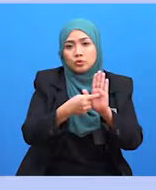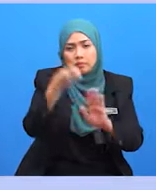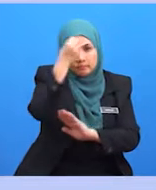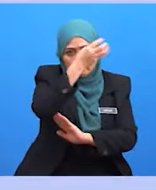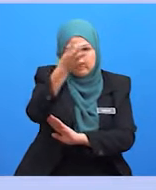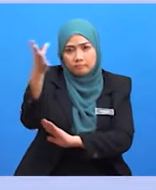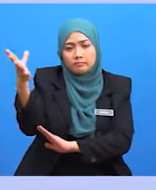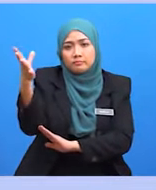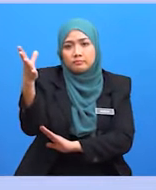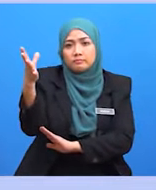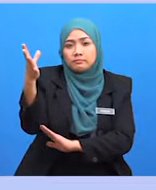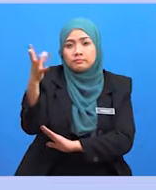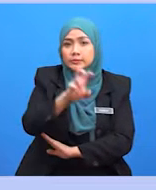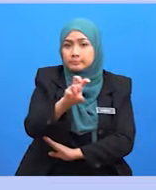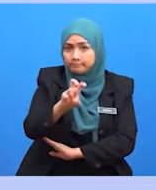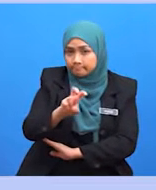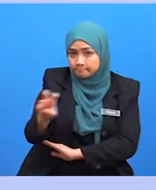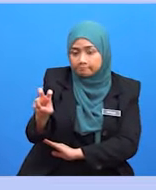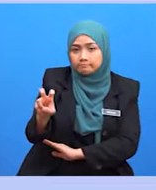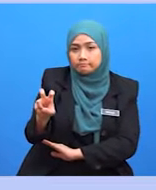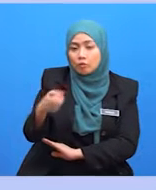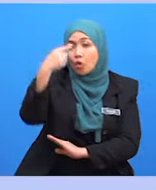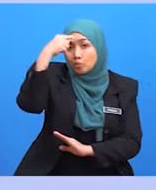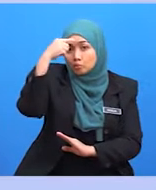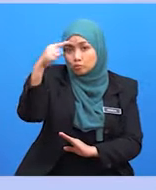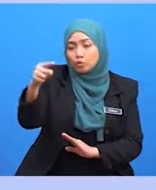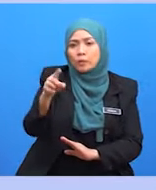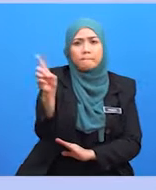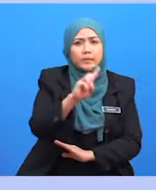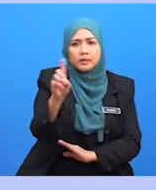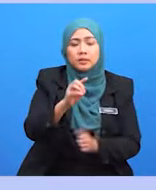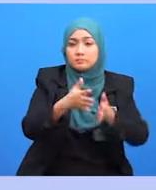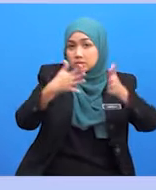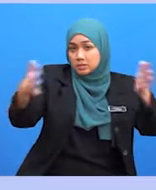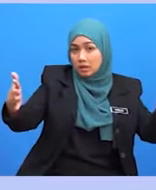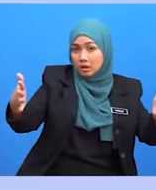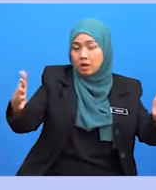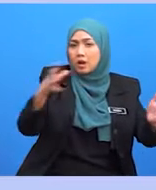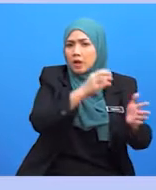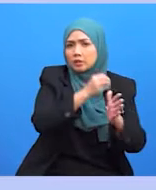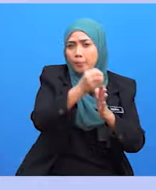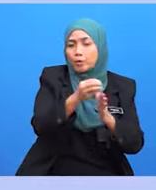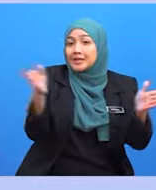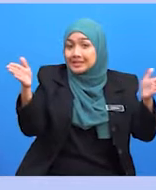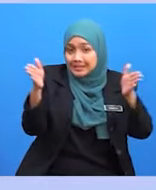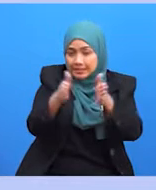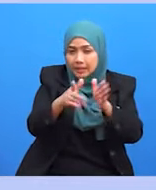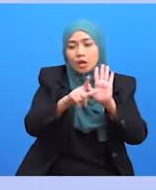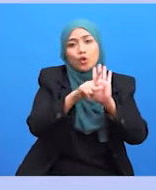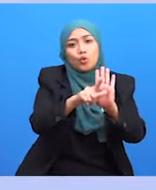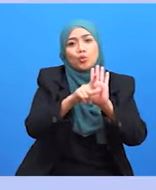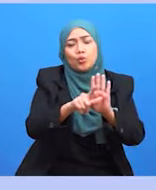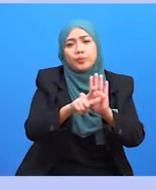variasi size yang dibenarkan untuk sebarang pembesaran dan pengecilan logo. Size